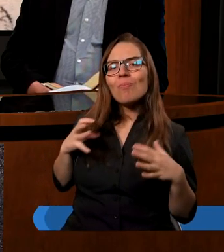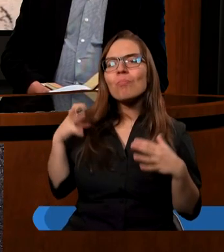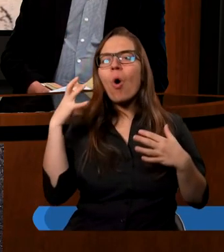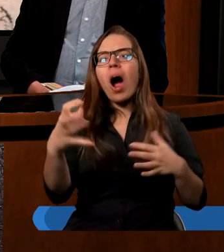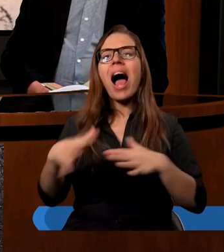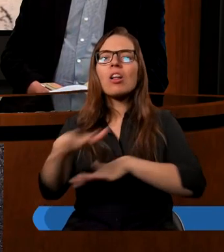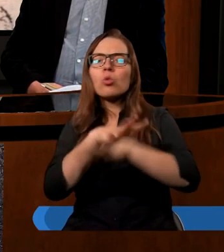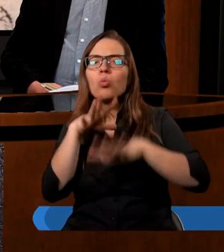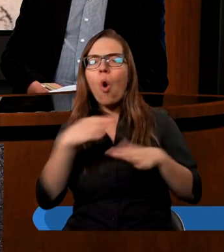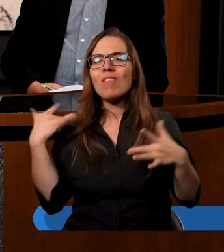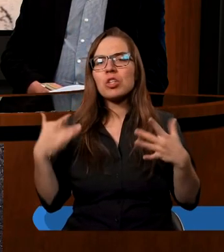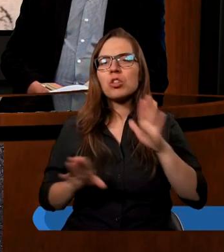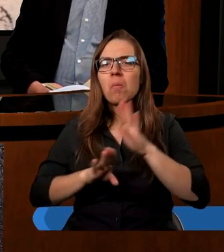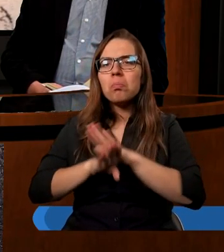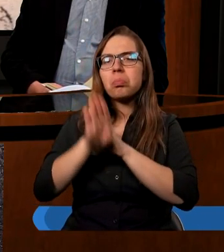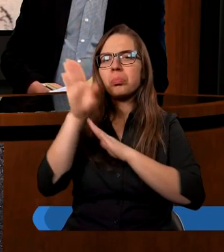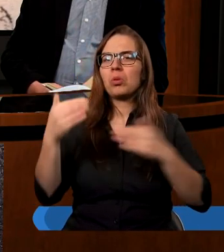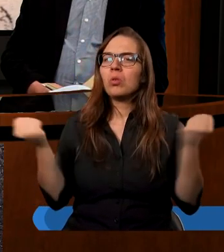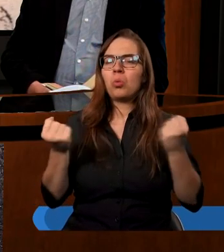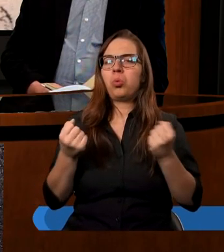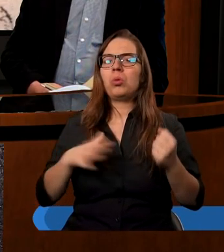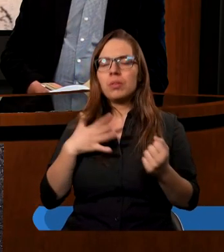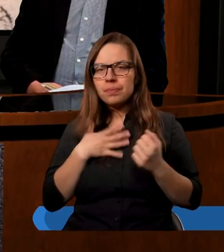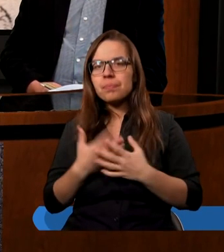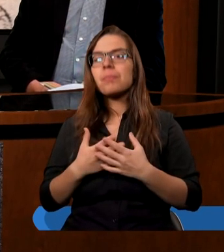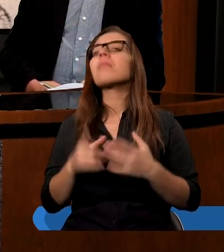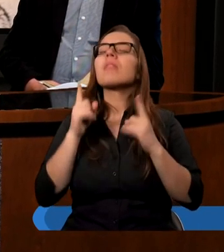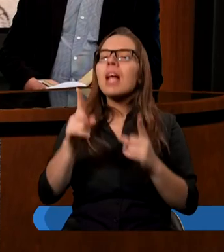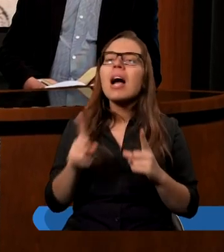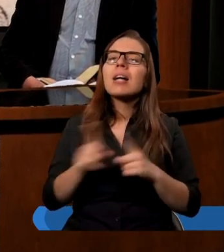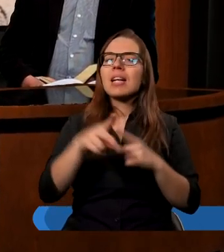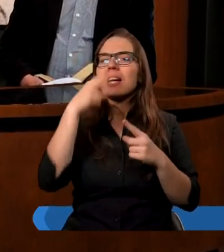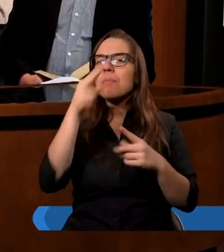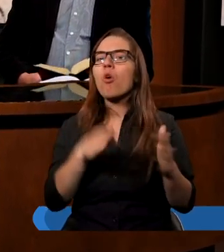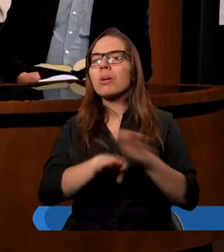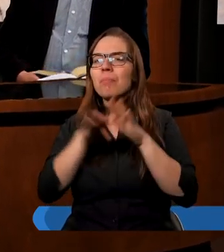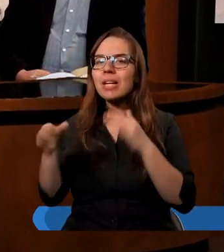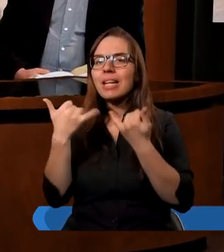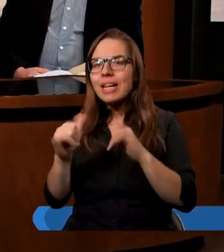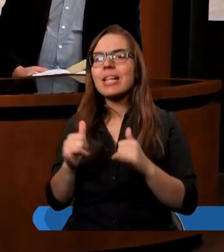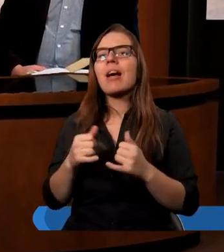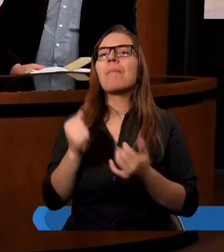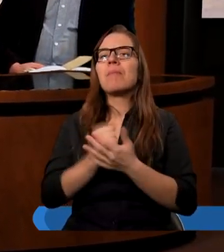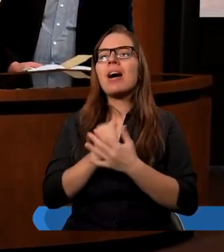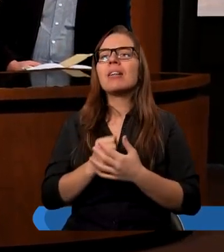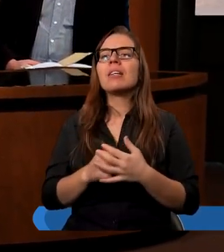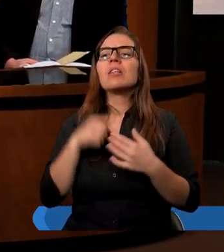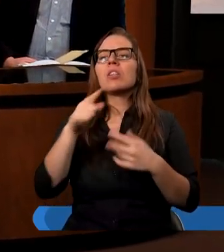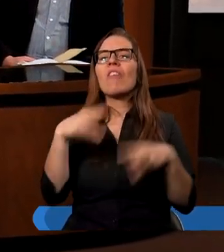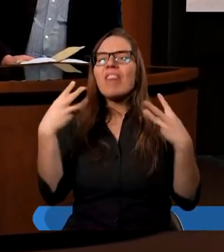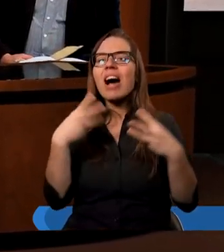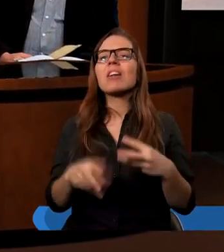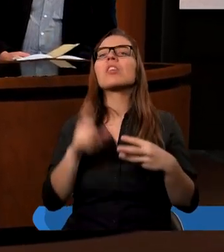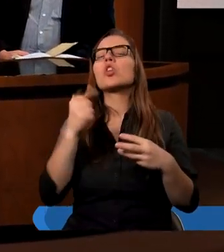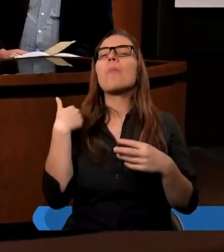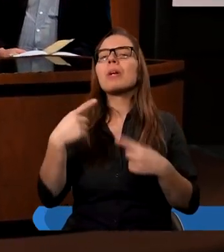wtedy, kiedy widzę, że naprawdę Pan Bóg właśnie działa z Jego strony. Ale powiedzmy, bo mamy tutaj następne historie ważne, tylko